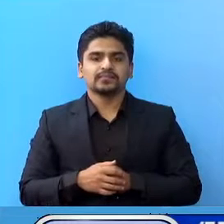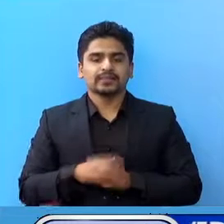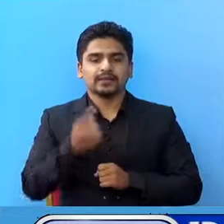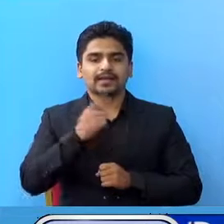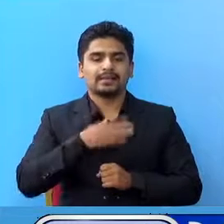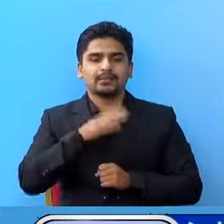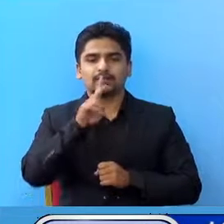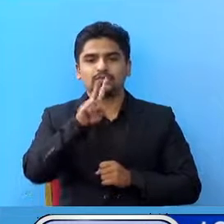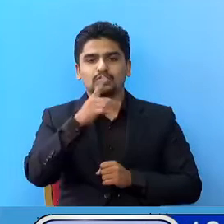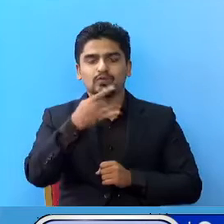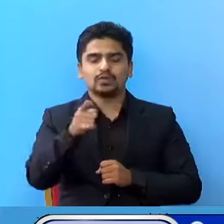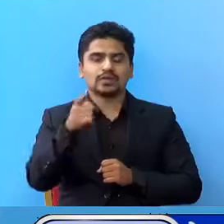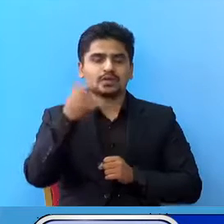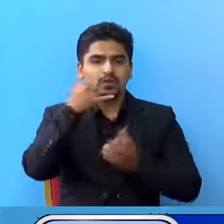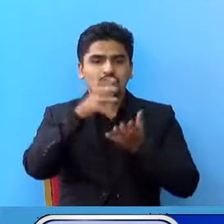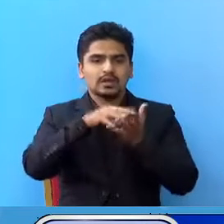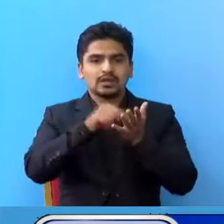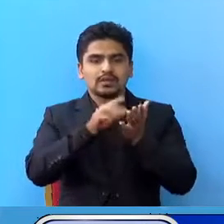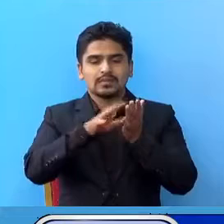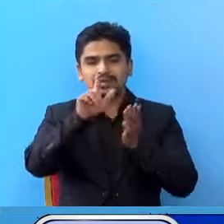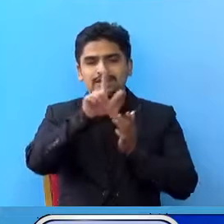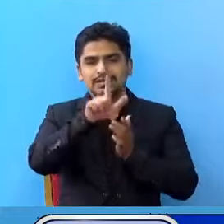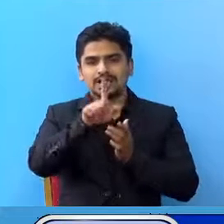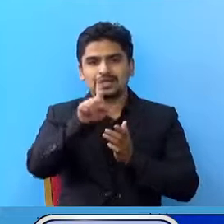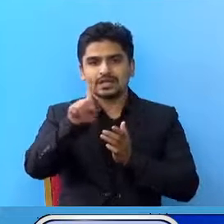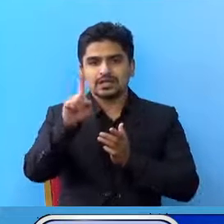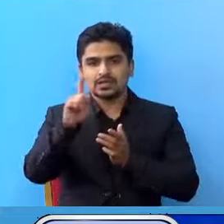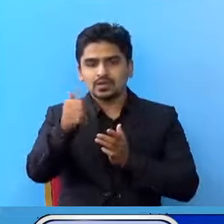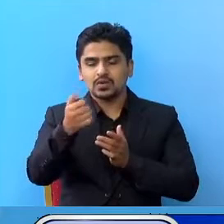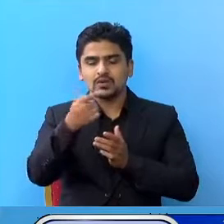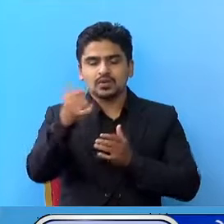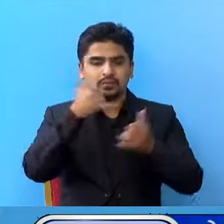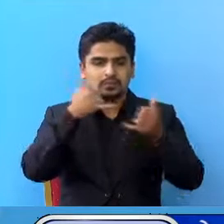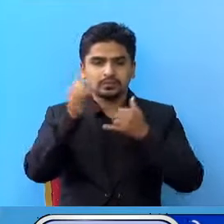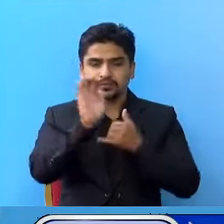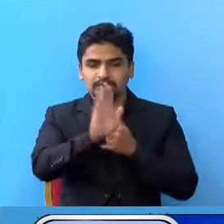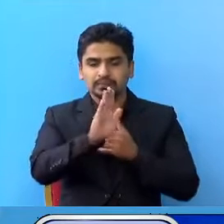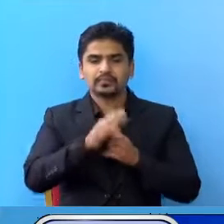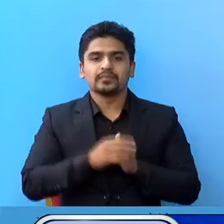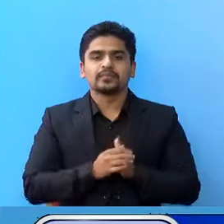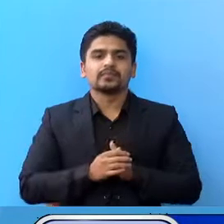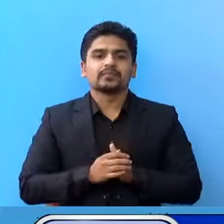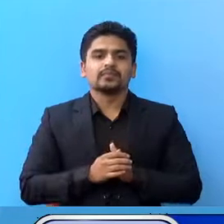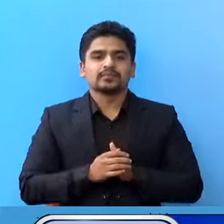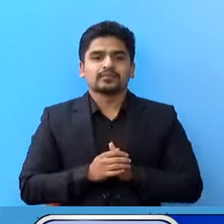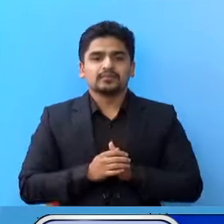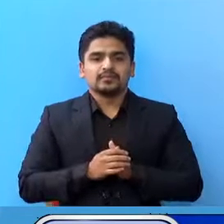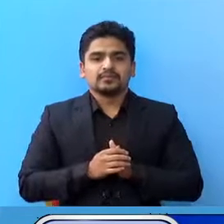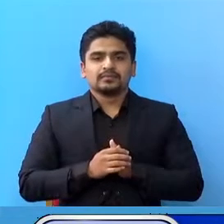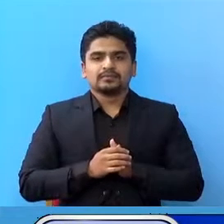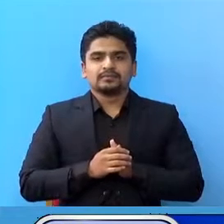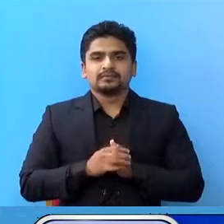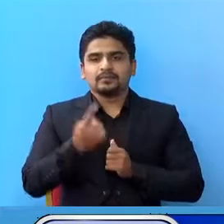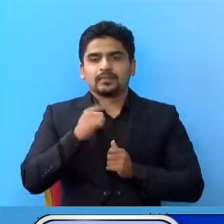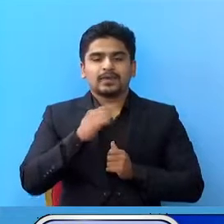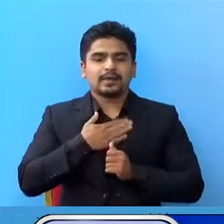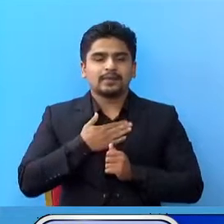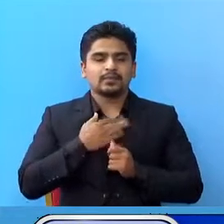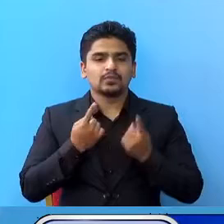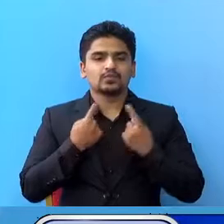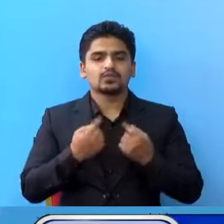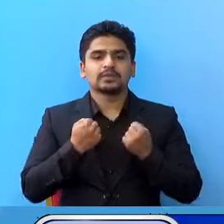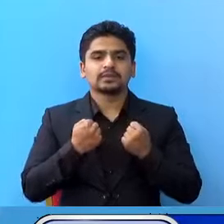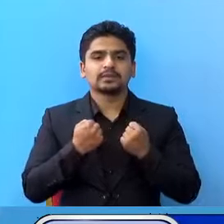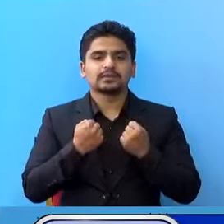रा हम्रा दुईवाटा कॉल सेंटर बार्टा सास से शोरा उटा कॉल प्राप्त वैकाशन, रा हम हम्रो